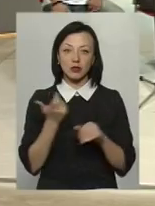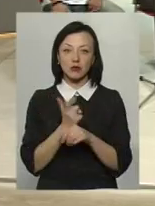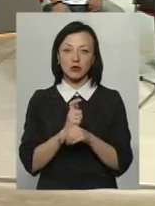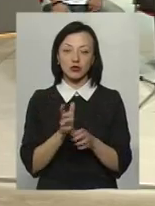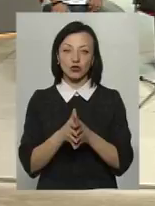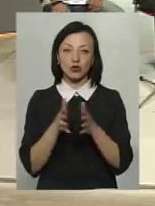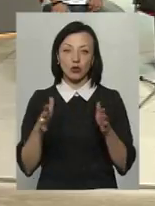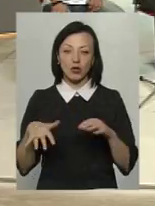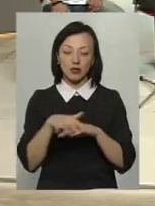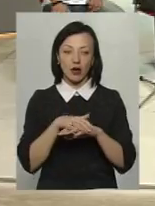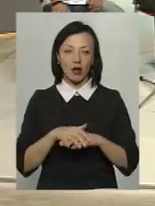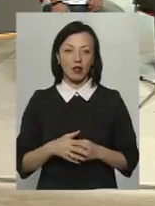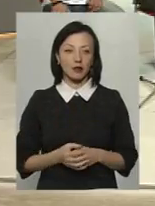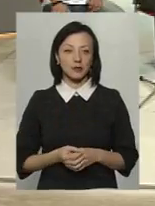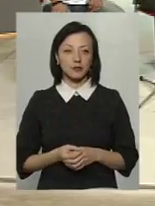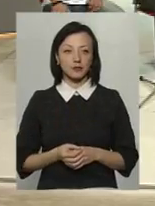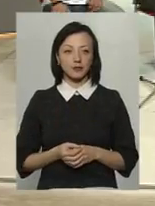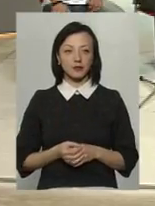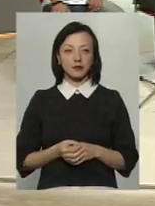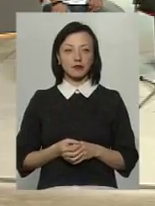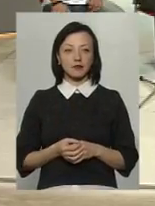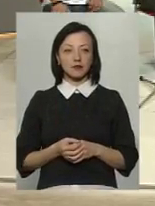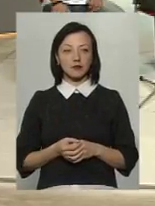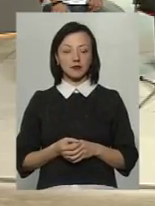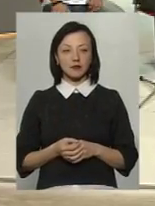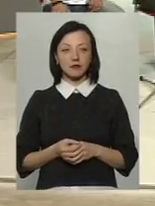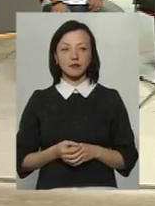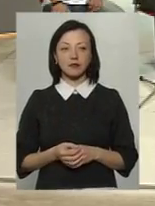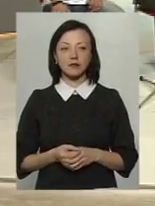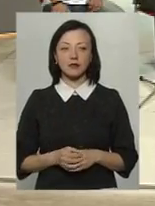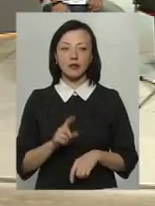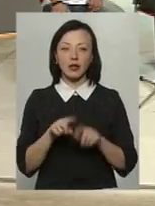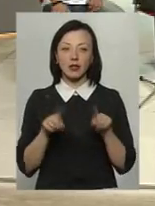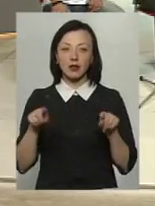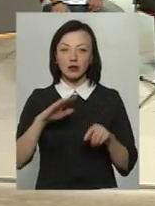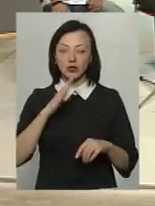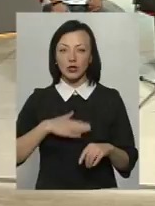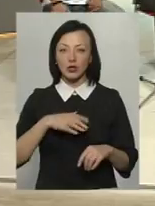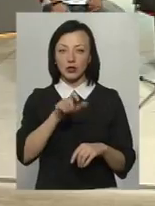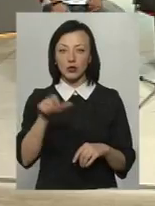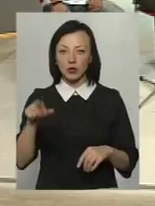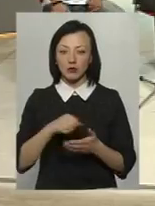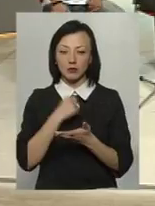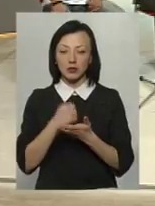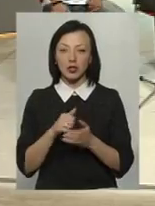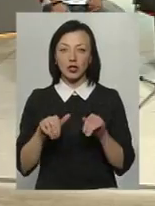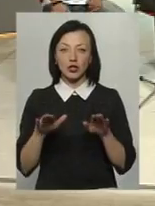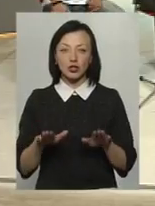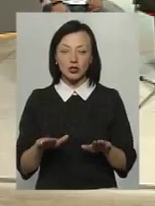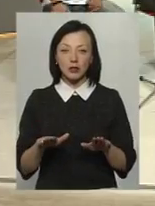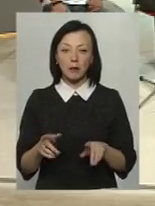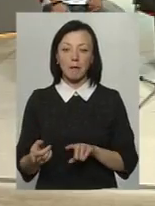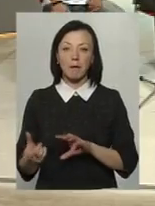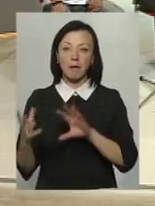широких загалах. Дехто із наших співгромадян приймають радикальні рішення і вирішують